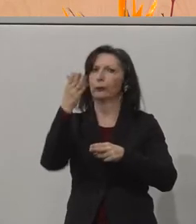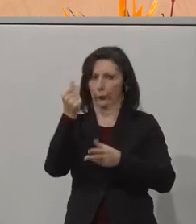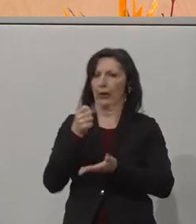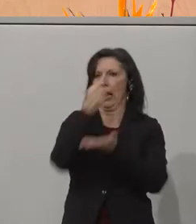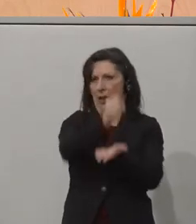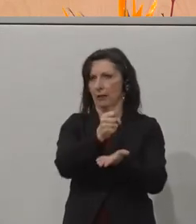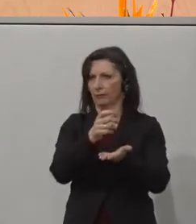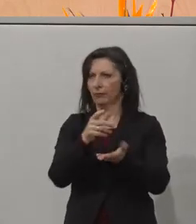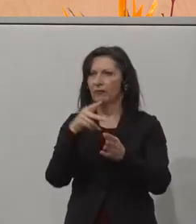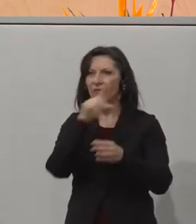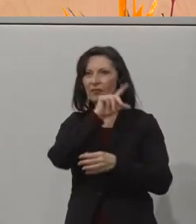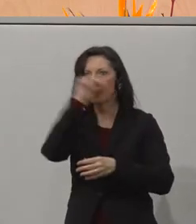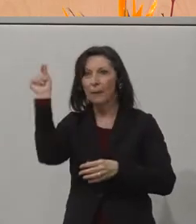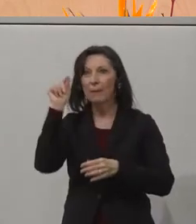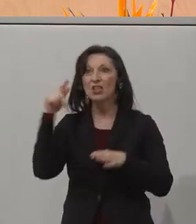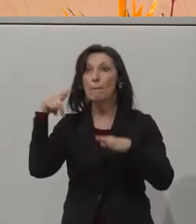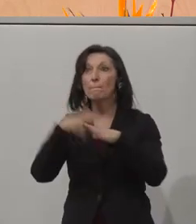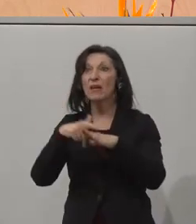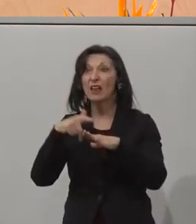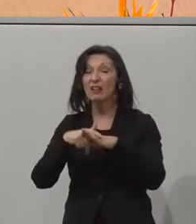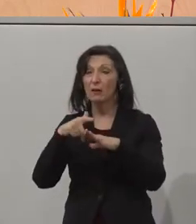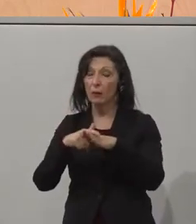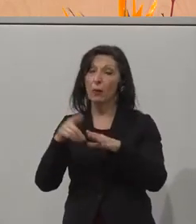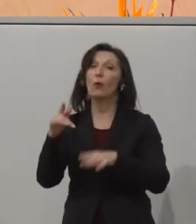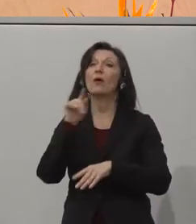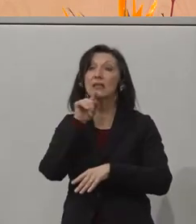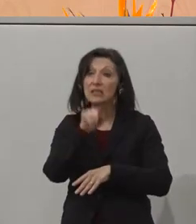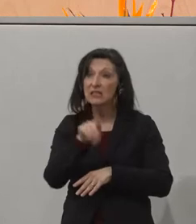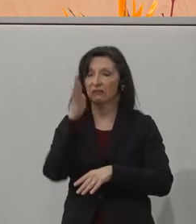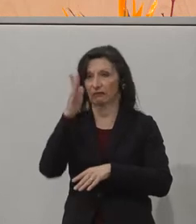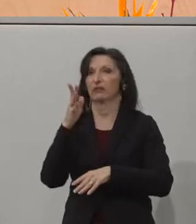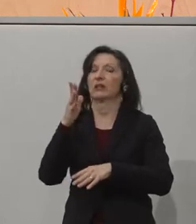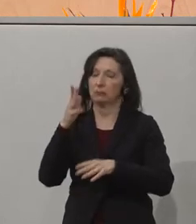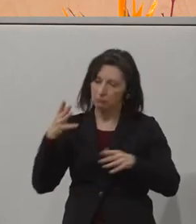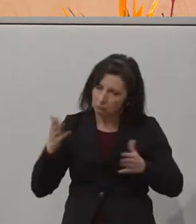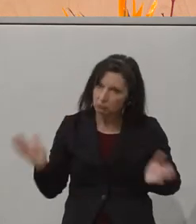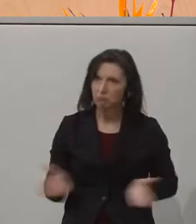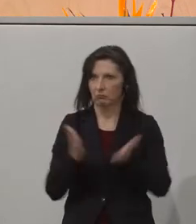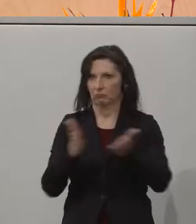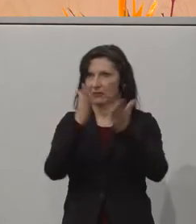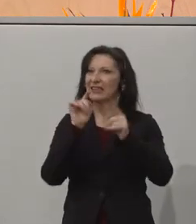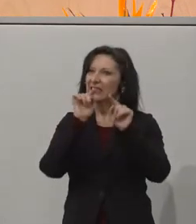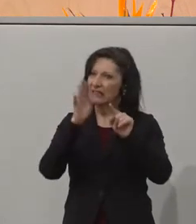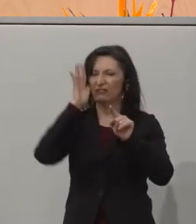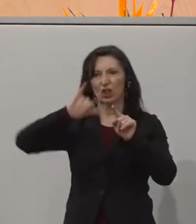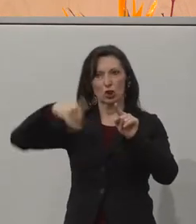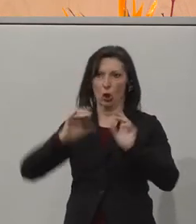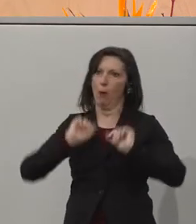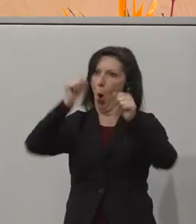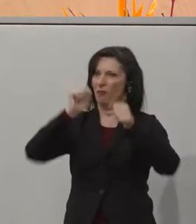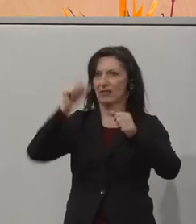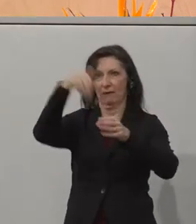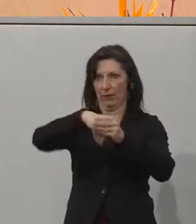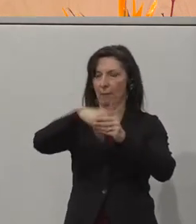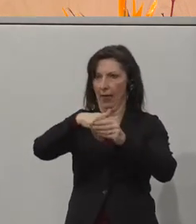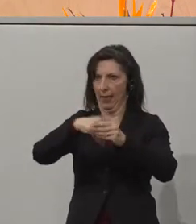sind ausdrücklich Zielgruppe dieser Joboffensive. Auch das Lernen am Arbeitsplatz wird eine wichtige Bedeutung haben,